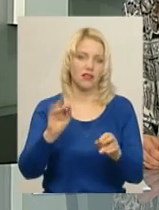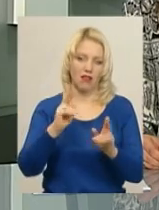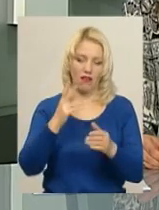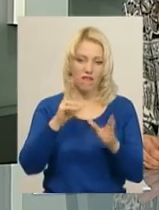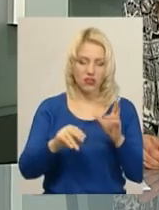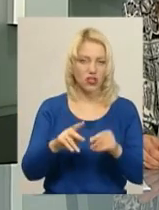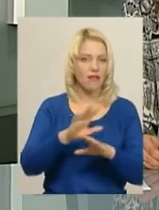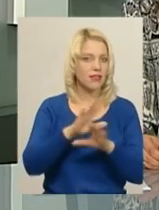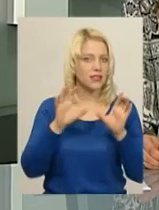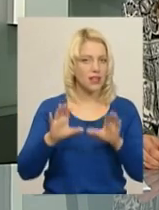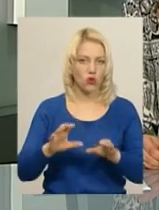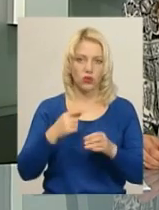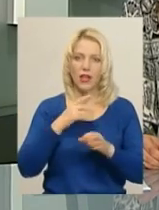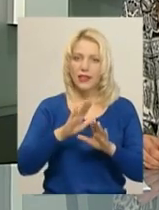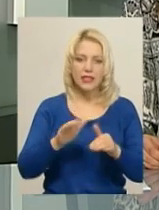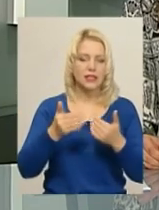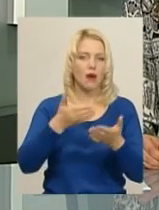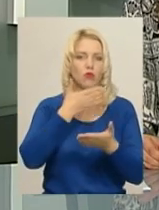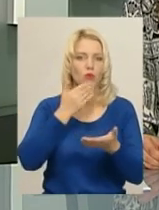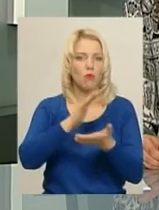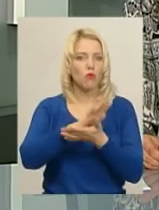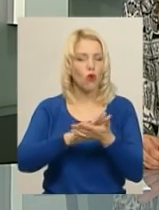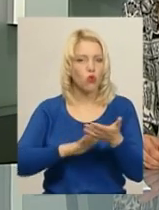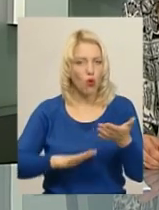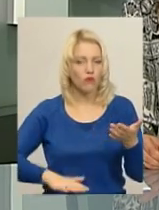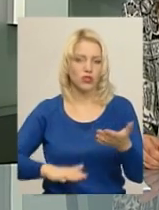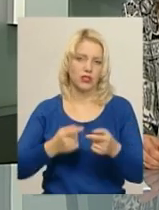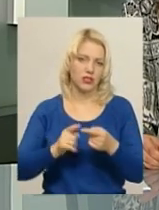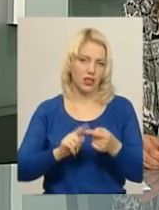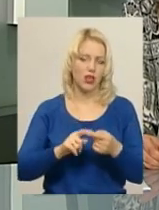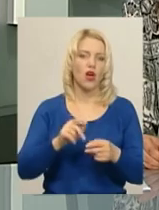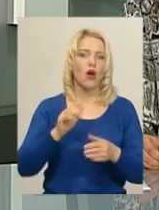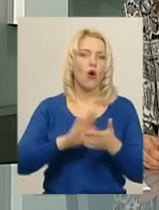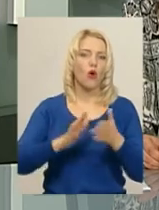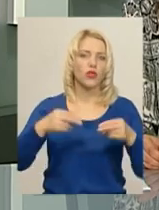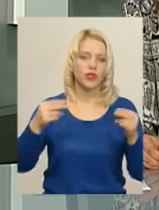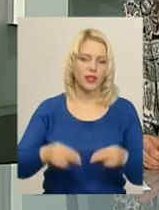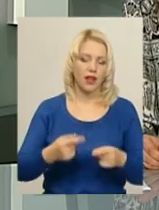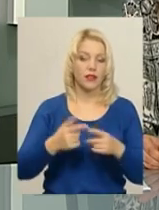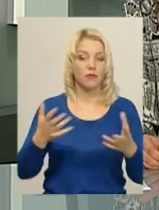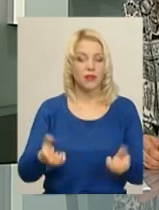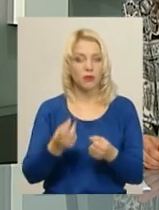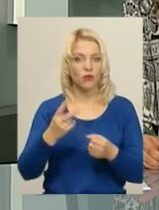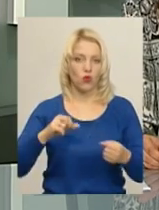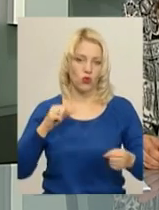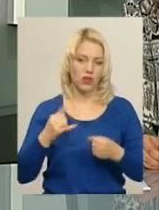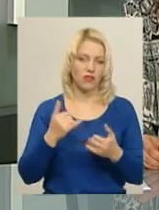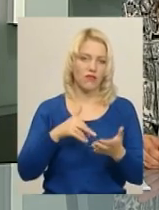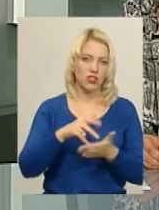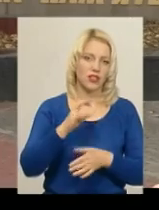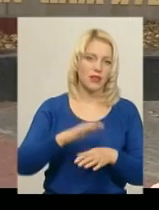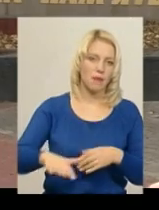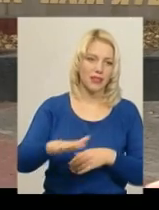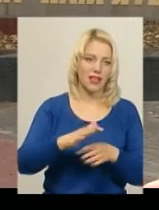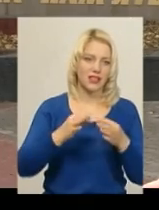запропонували їй контракт продовжити. Жінку підтримали двоє колег. Сьогодні вони вийшли на Хмельницький майдан Незалежності на знак протесту.